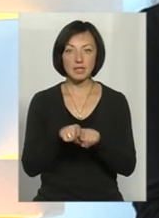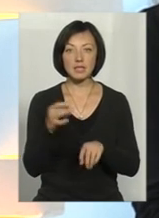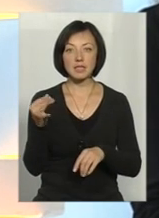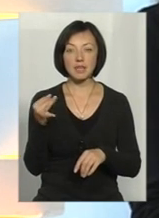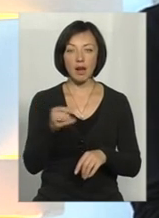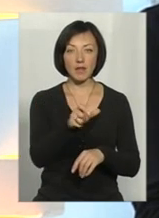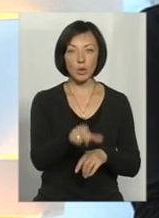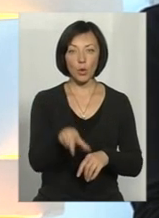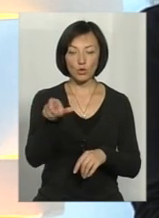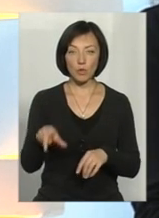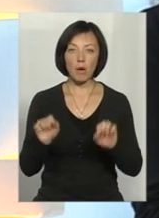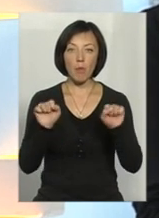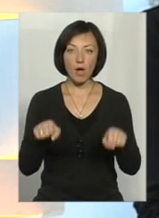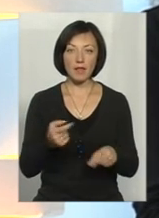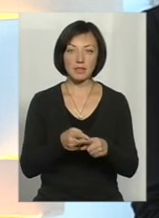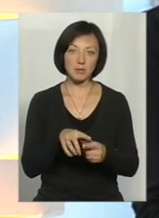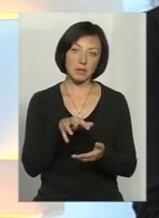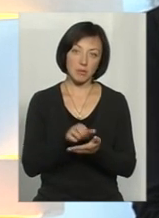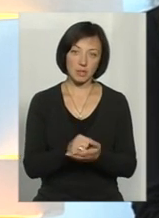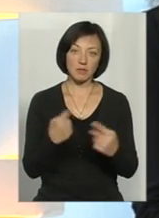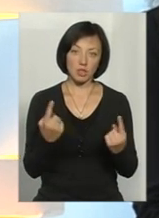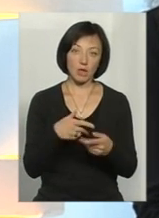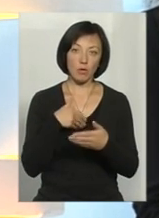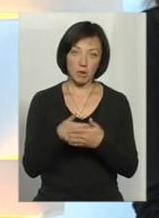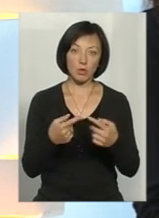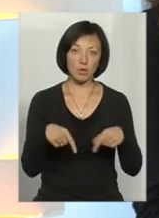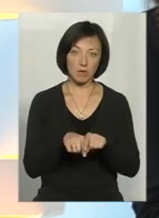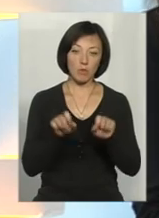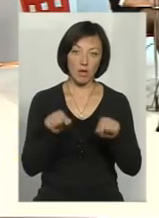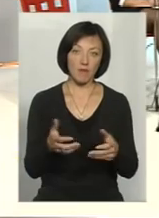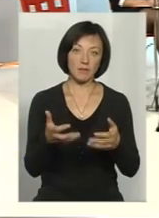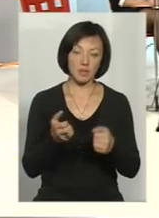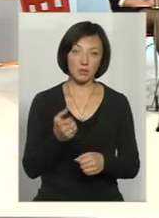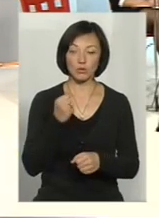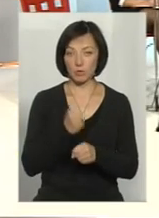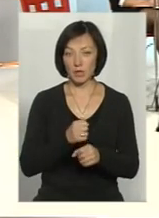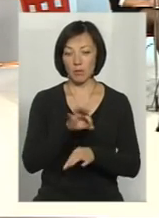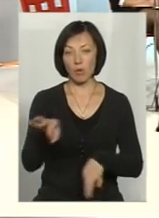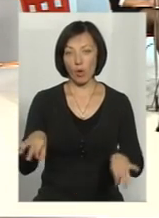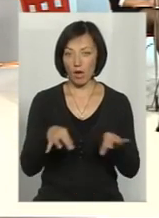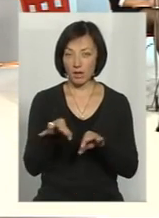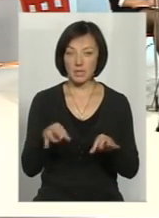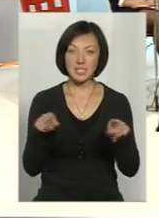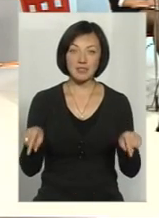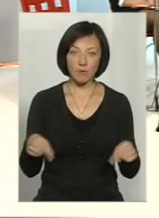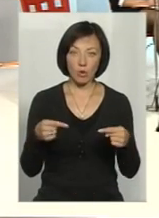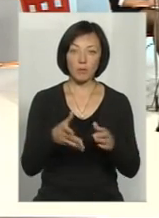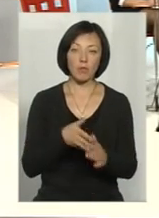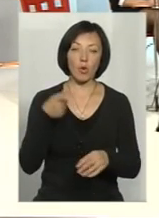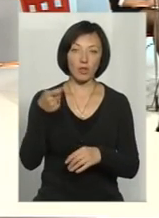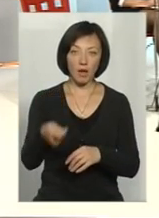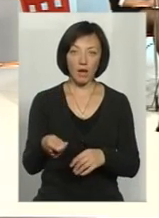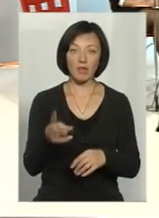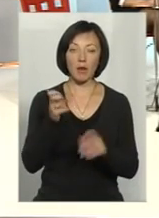Зацікавлені особи могли цим займатися. Тобто, просто, звичайно, громадська організація могла взяти і зробити проєкт? вони могли розробити проєкт створення, подати його